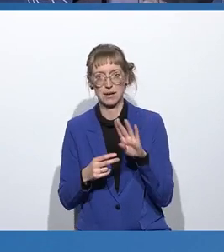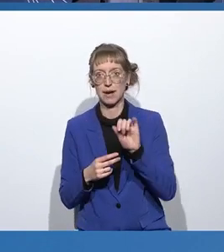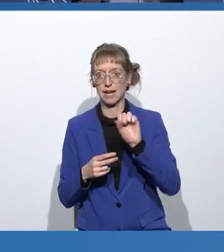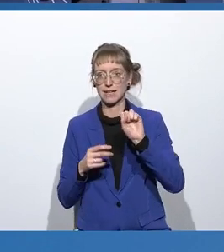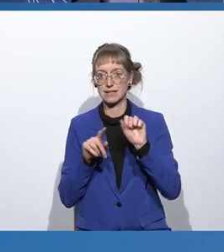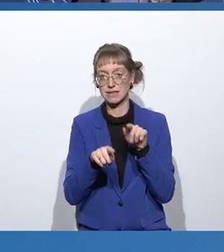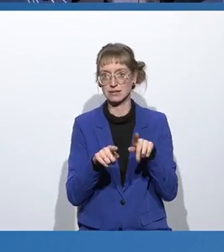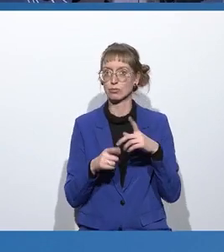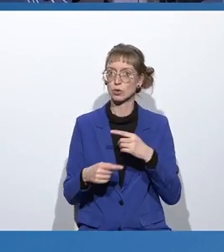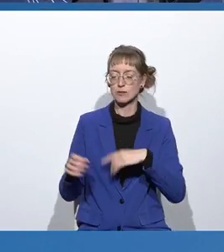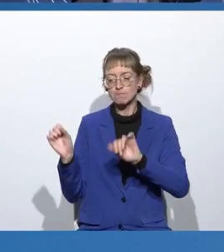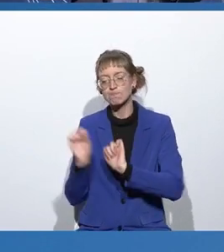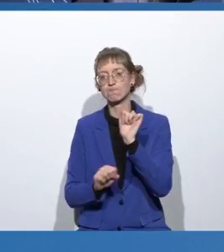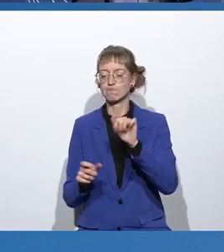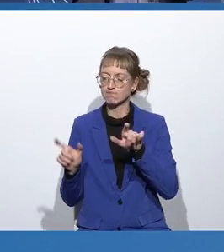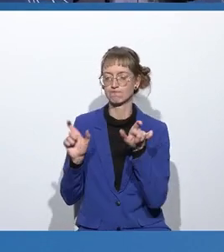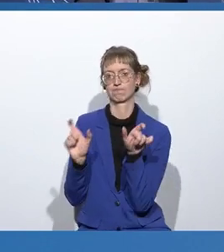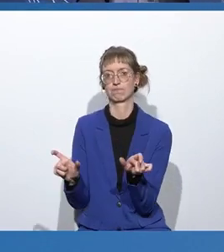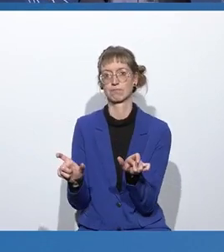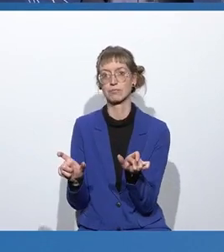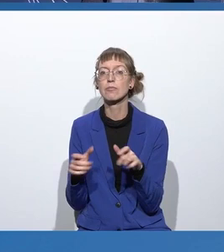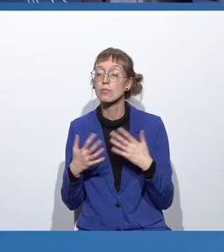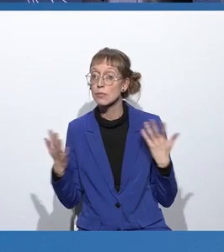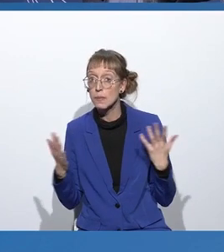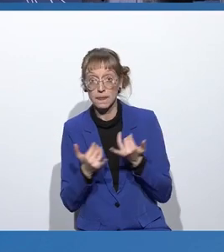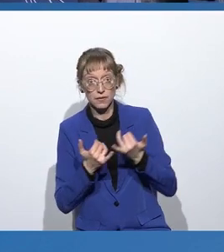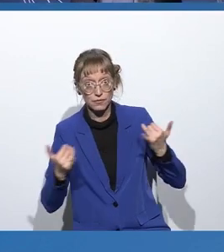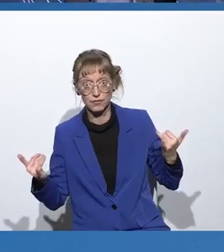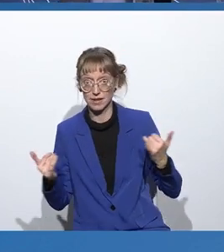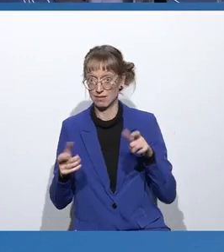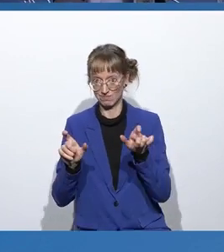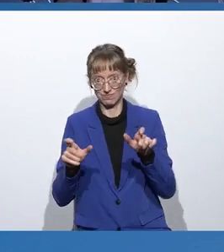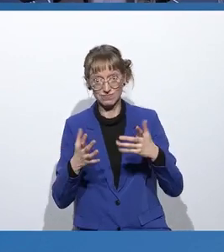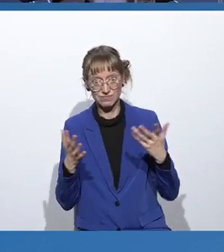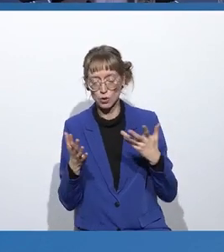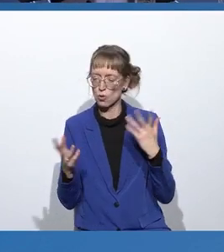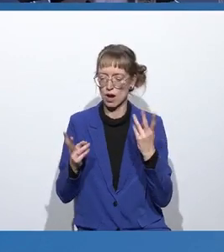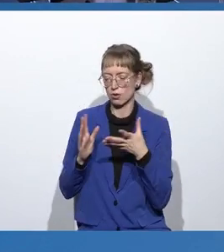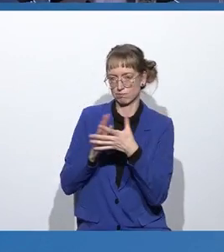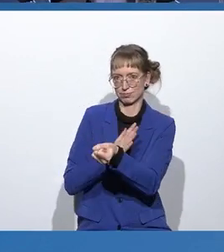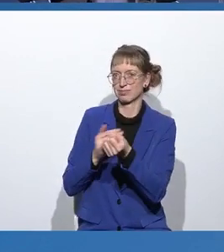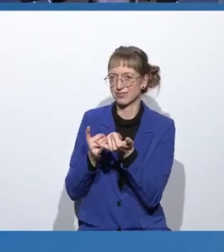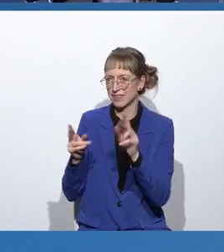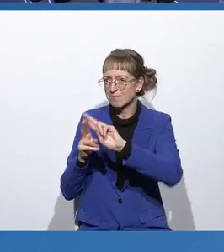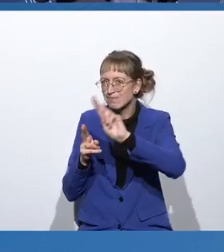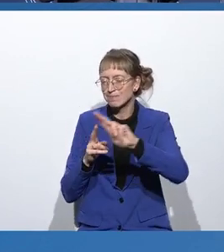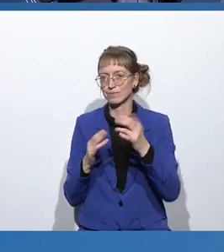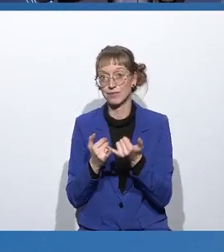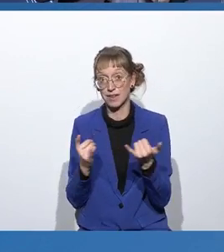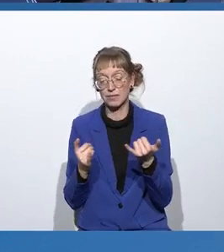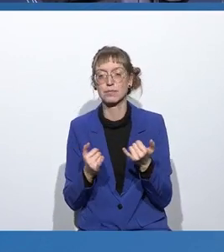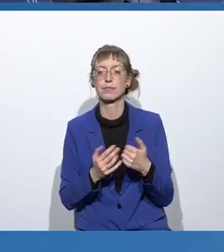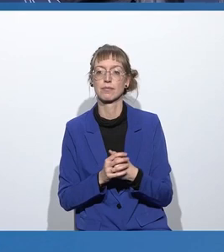Bias zu bekämpfen, sage ich mal. Und wie können Sie es vermieden oder zumindest Erkanntung beseitigt werden? Dazu möchte